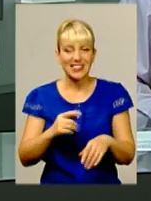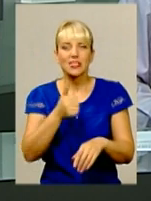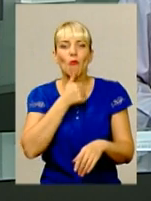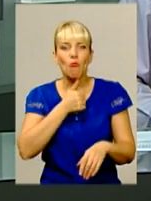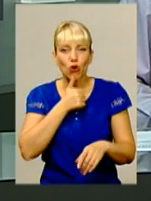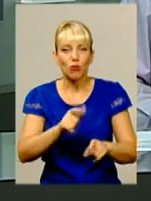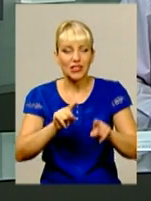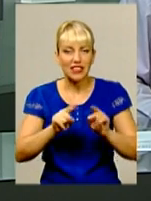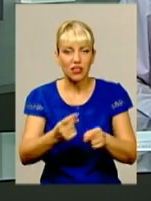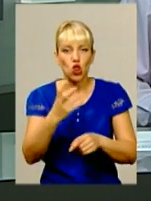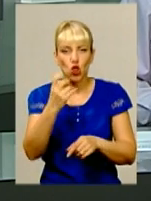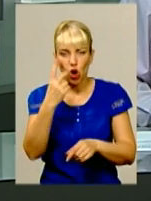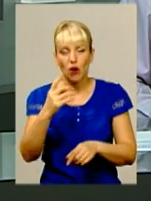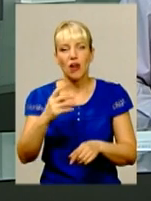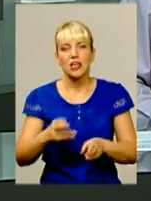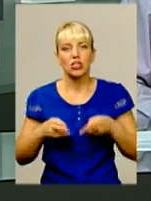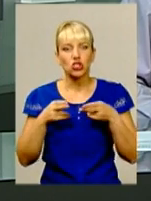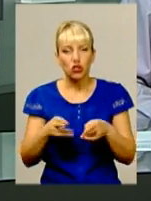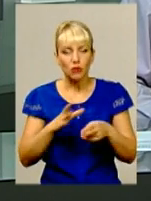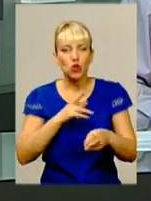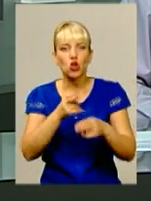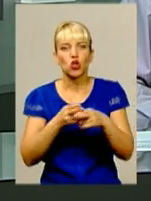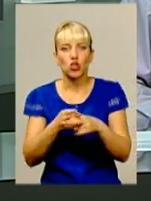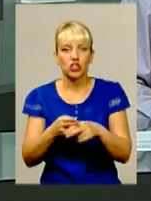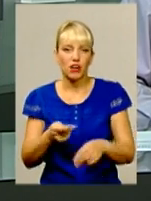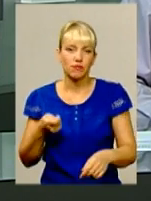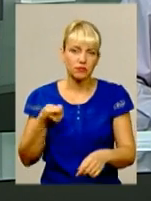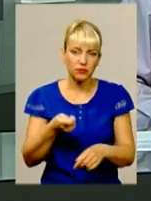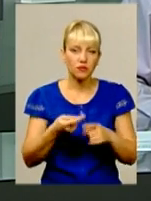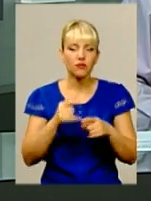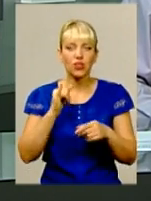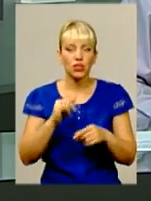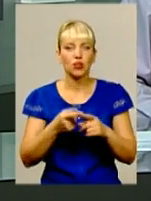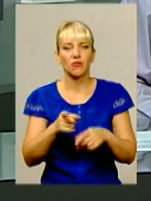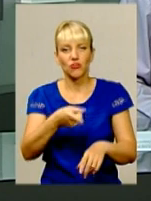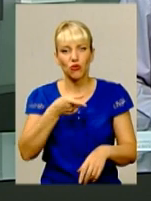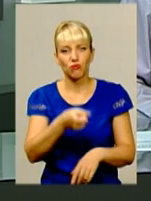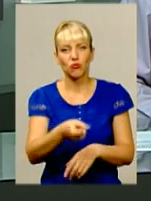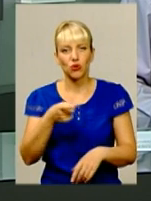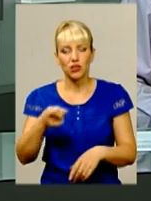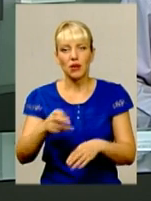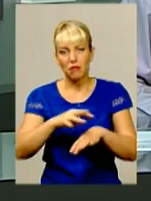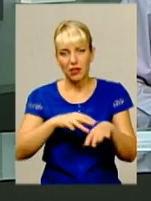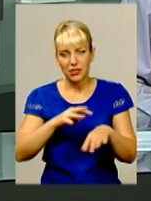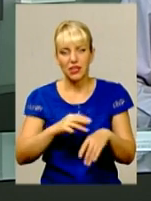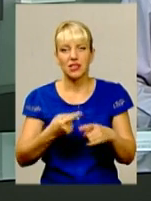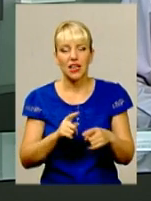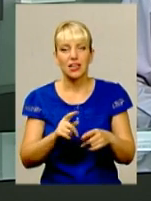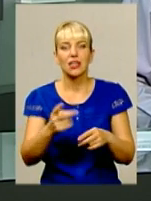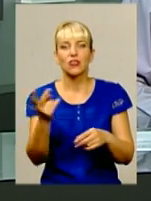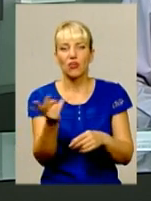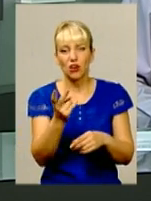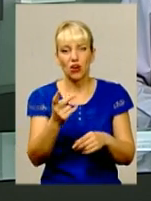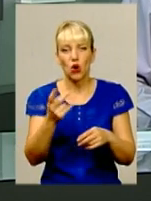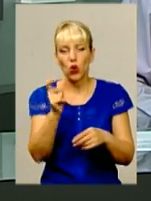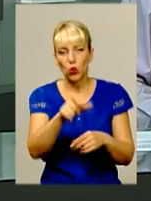ножем. Міліціонерам довелося застосувати зброю на ураження, здійснивши кілька пострілів. Затриманих госпіталізували до місцевої